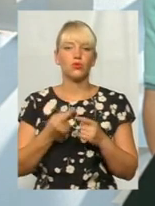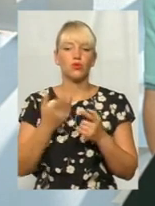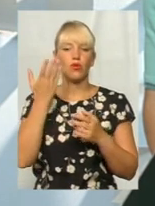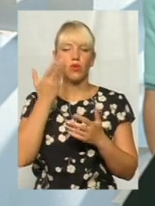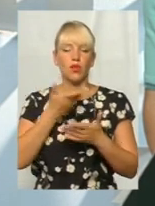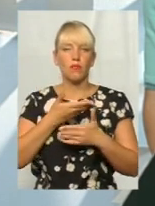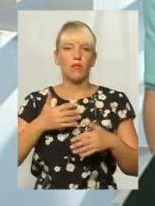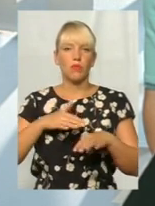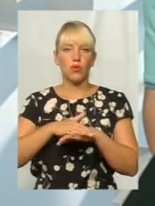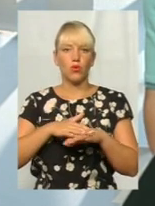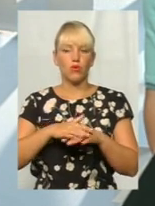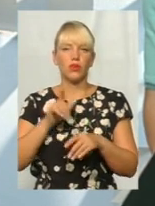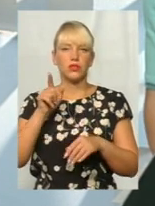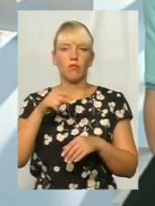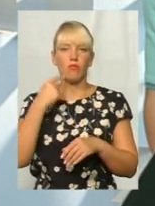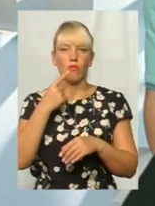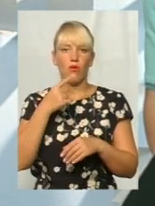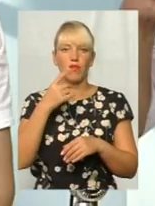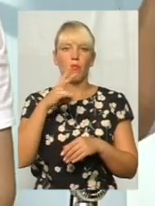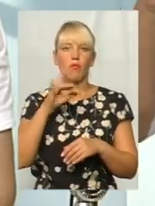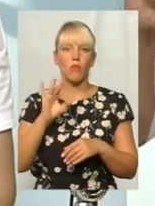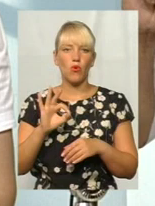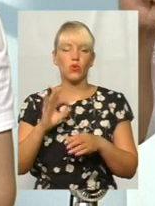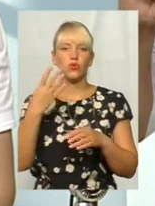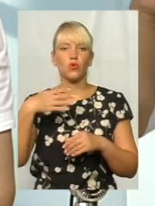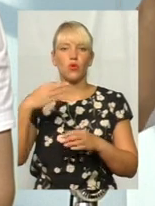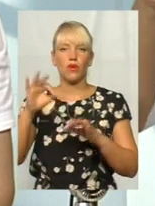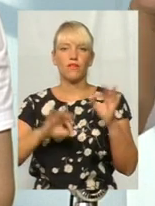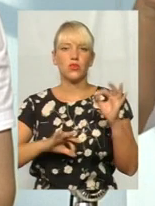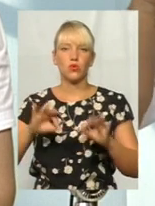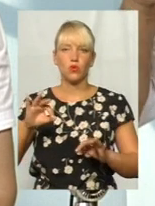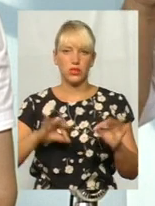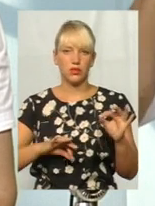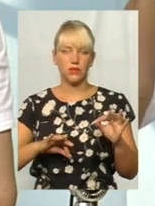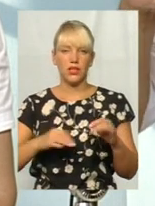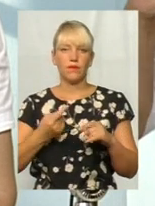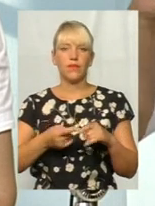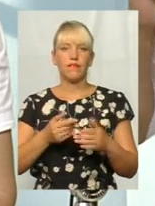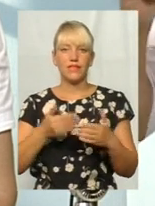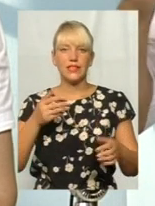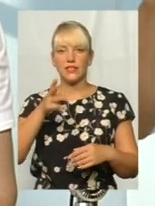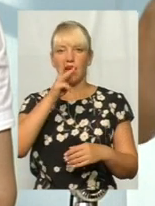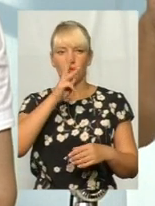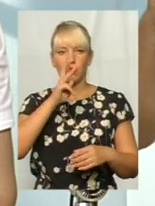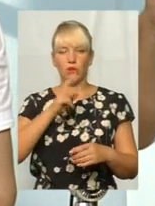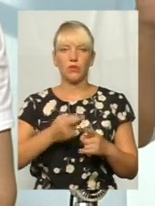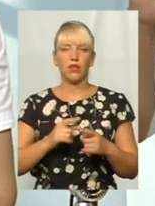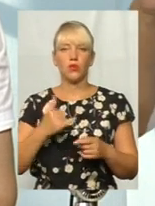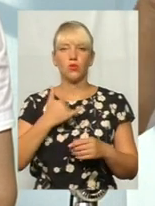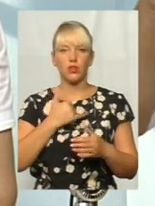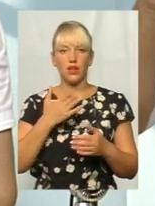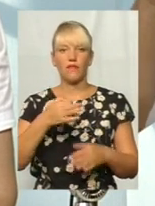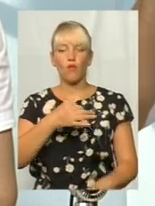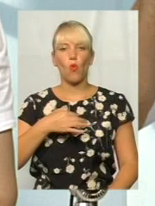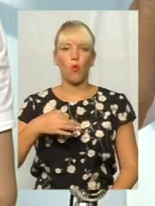йде про 40% від заробітної плати. У нас от в області